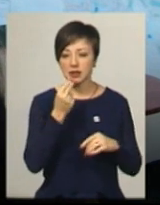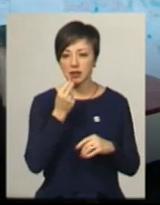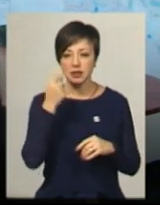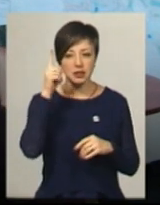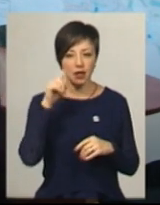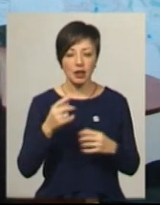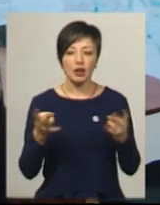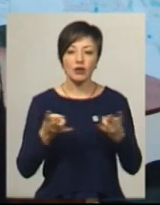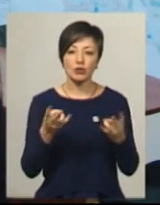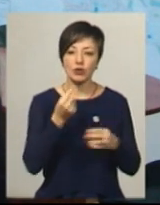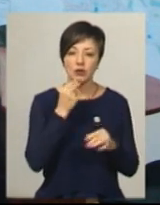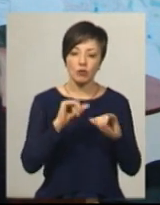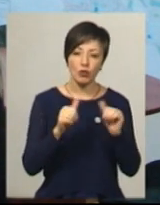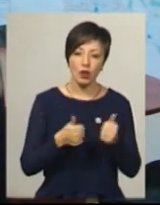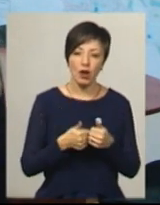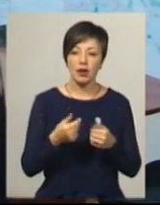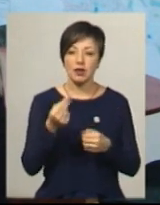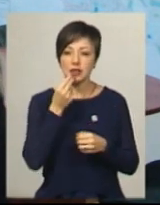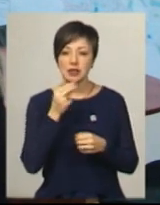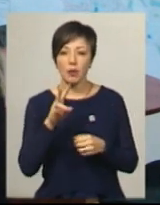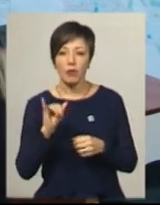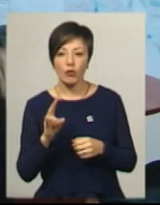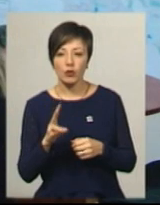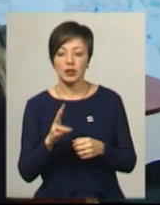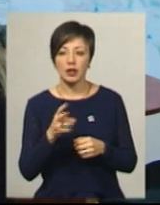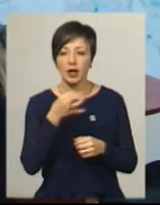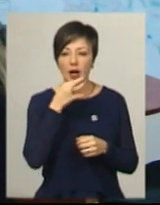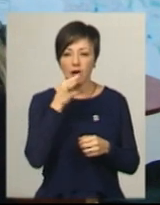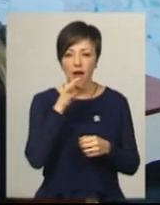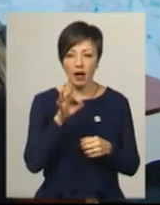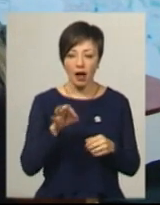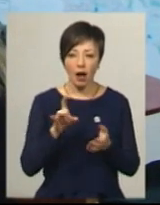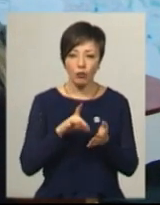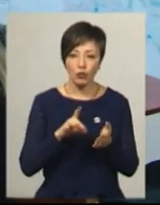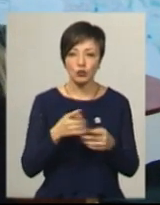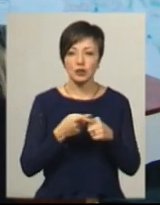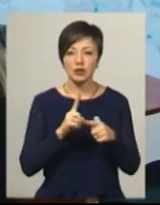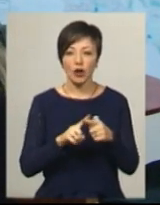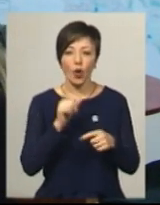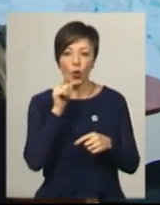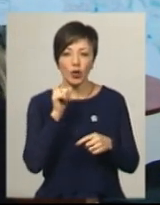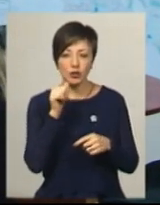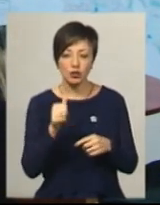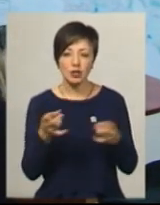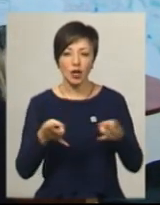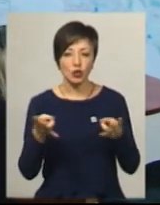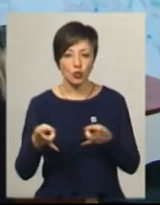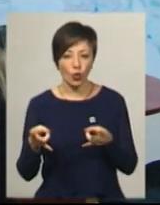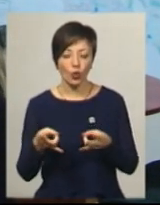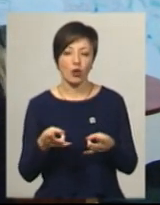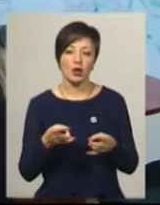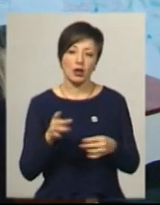вони знають, для чого їсти буряк, для чого їсти лимон, для чого їсти насіння гарбуза, для чого їсти горішки і так далі.